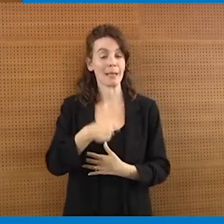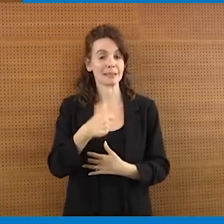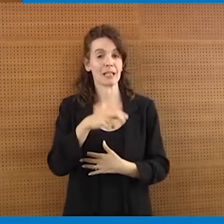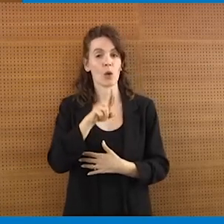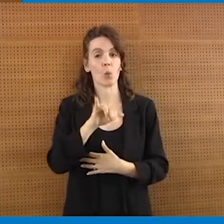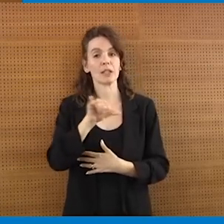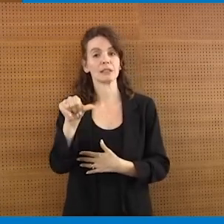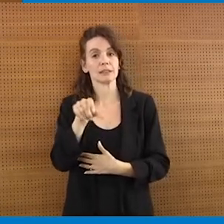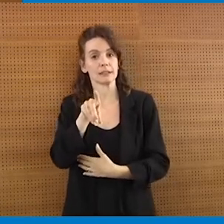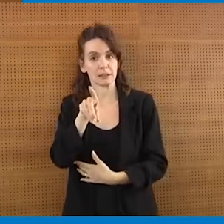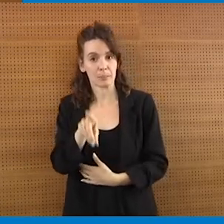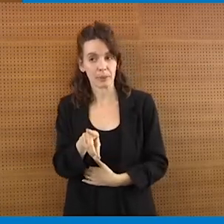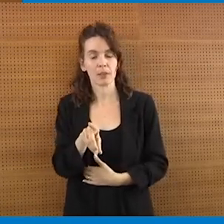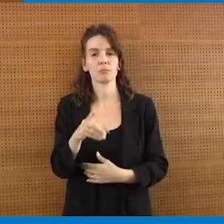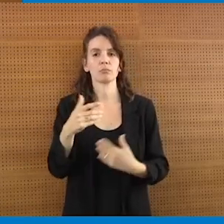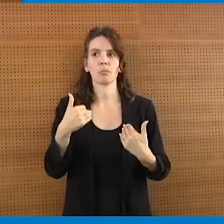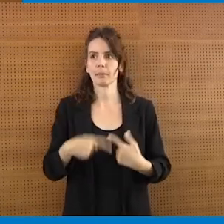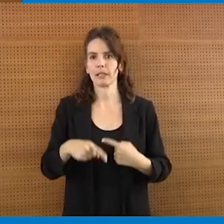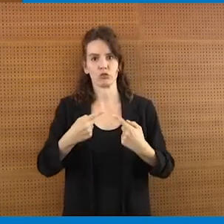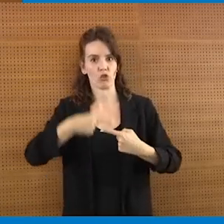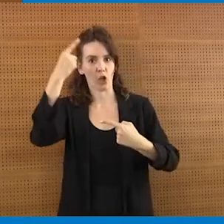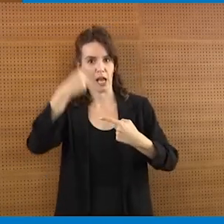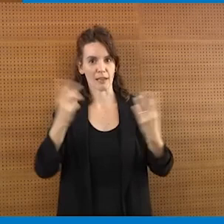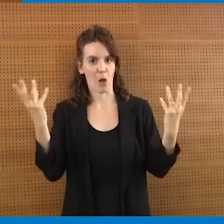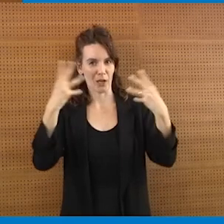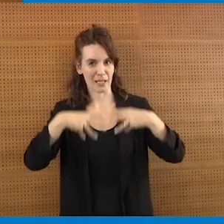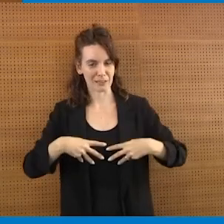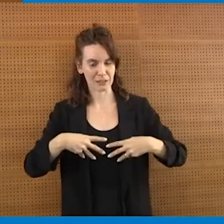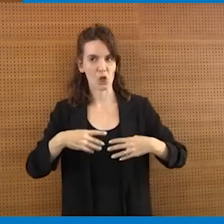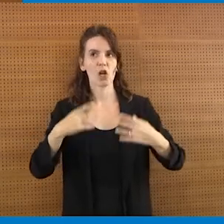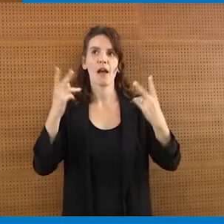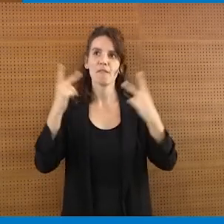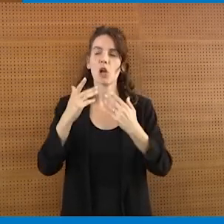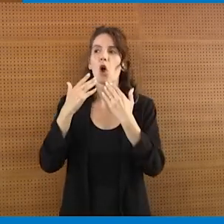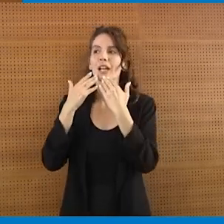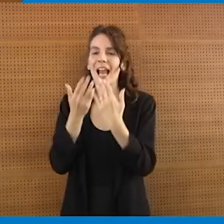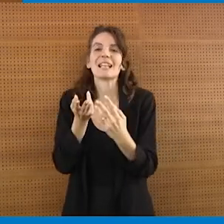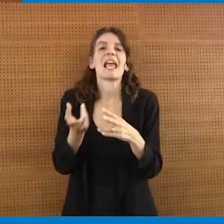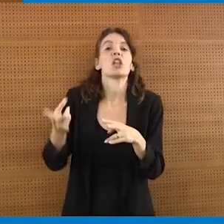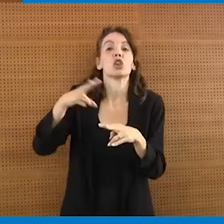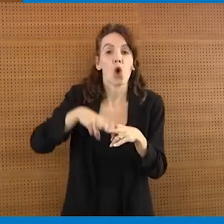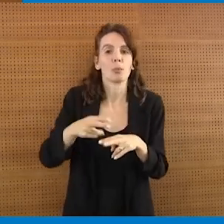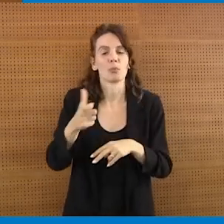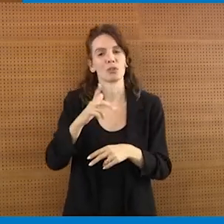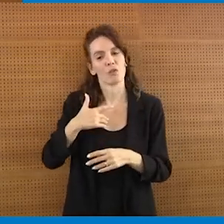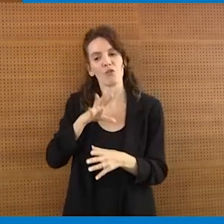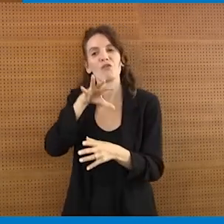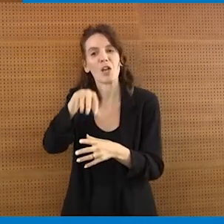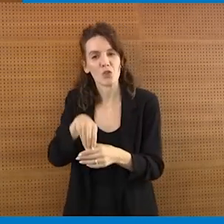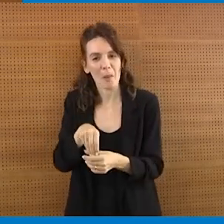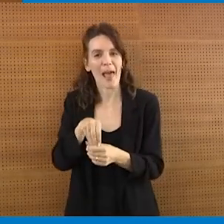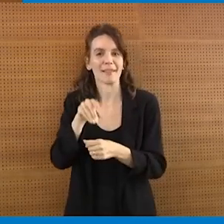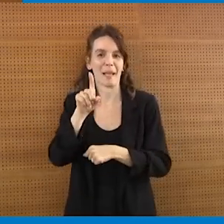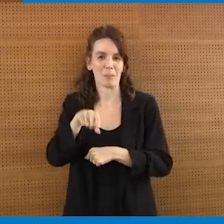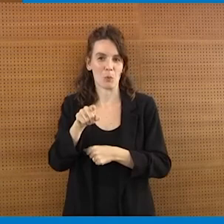al Forum del terzo settore per l'organizzazione di questa giornata, lo faccio doppio come componente degli organi del forum, come